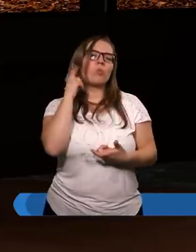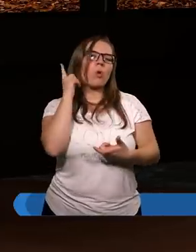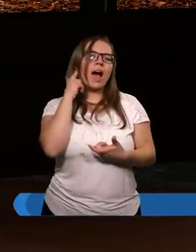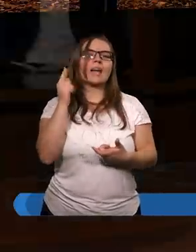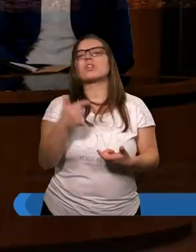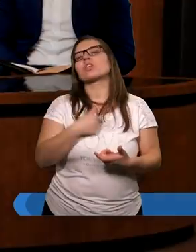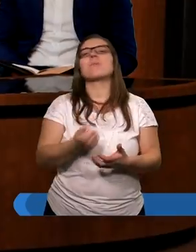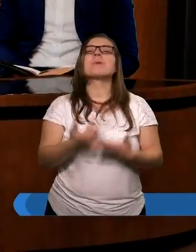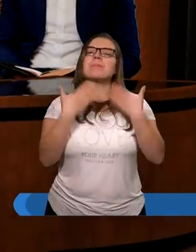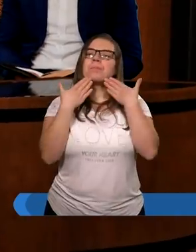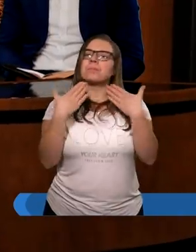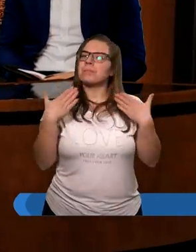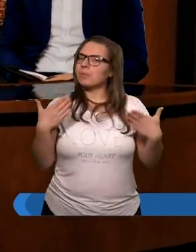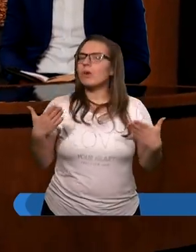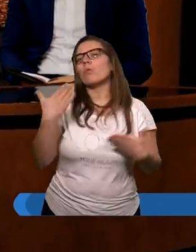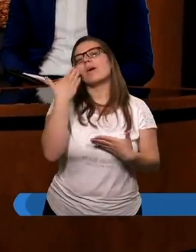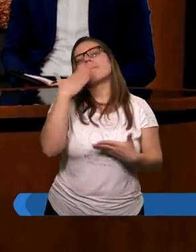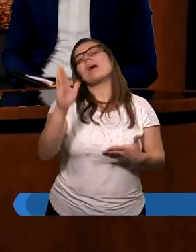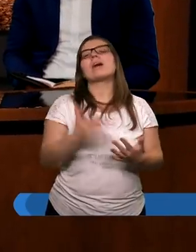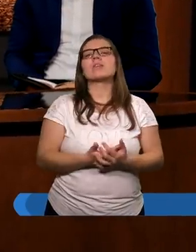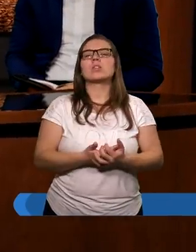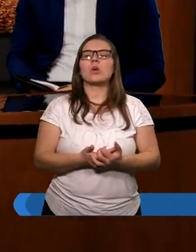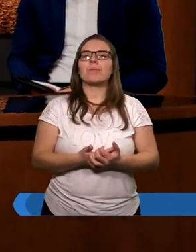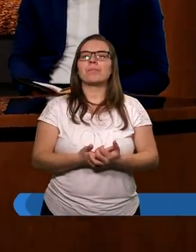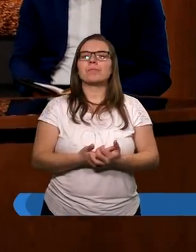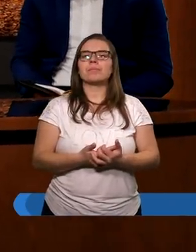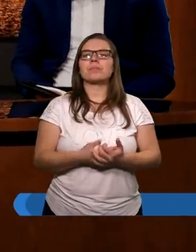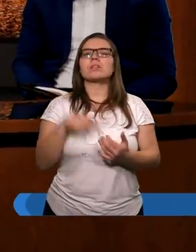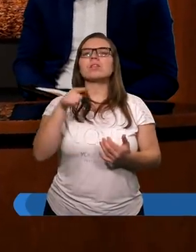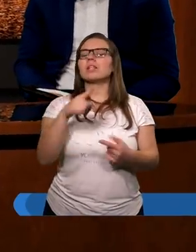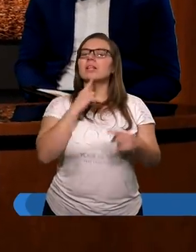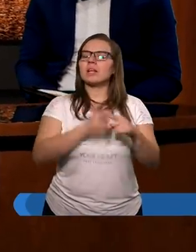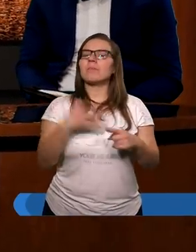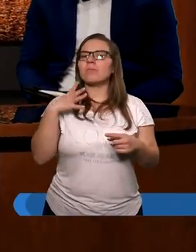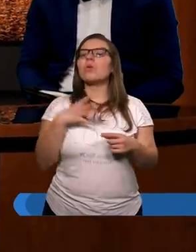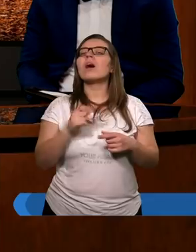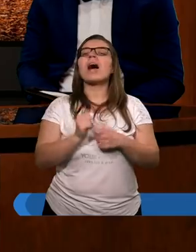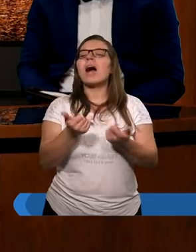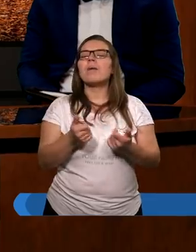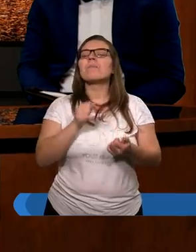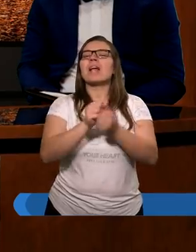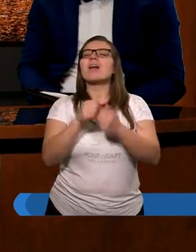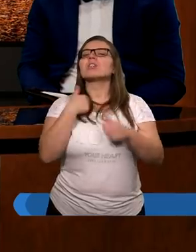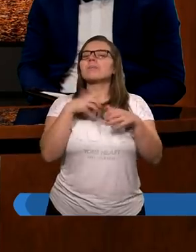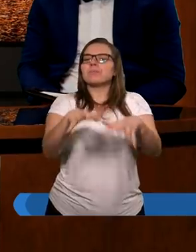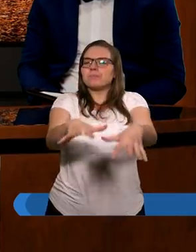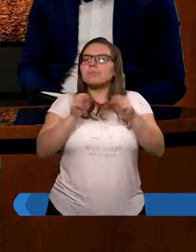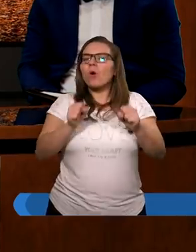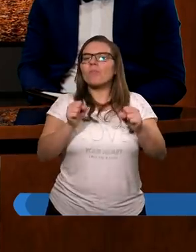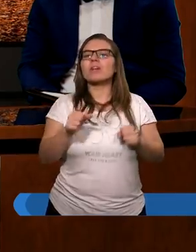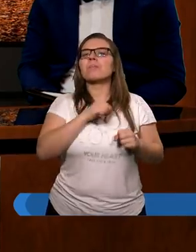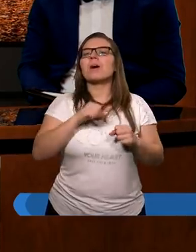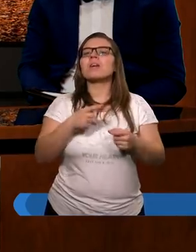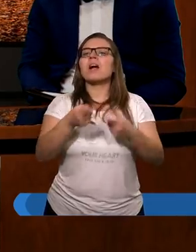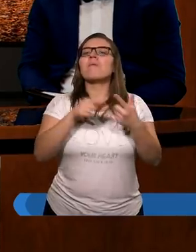zdrowi. Dziękuję bardzo. Ciekawa tutaj decyzja była, mianowicie, żeby się powstrzymywać od